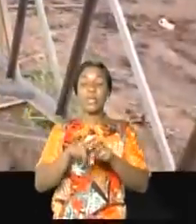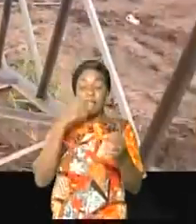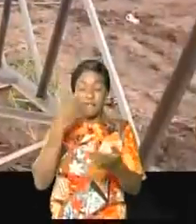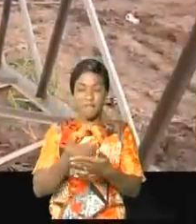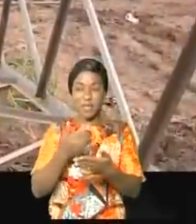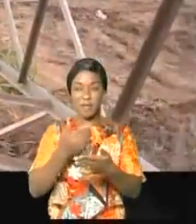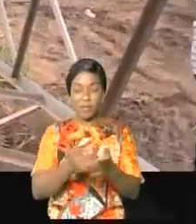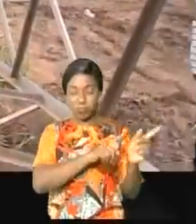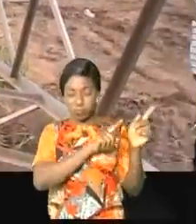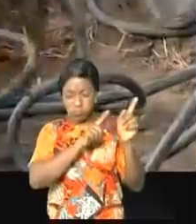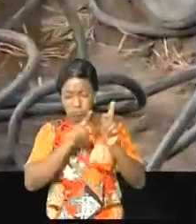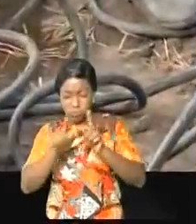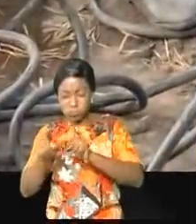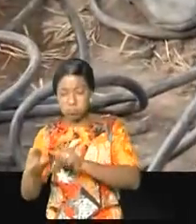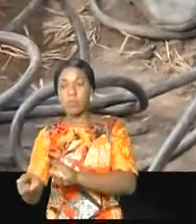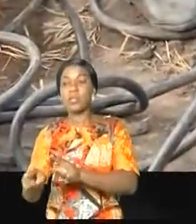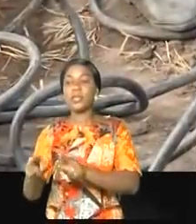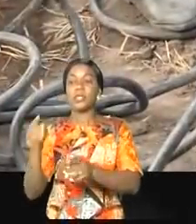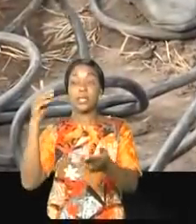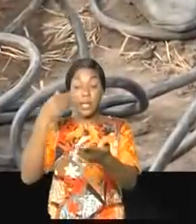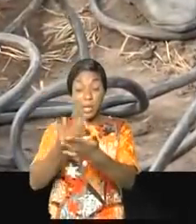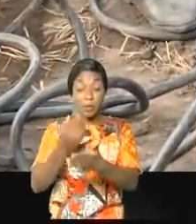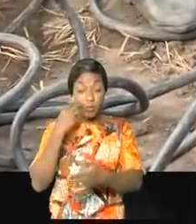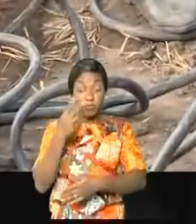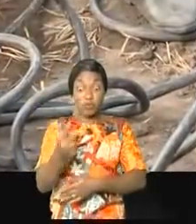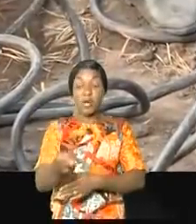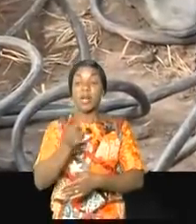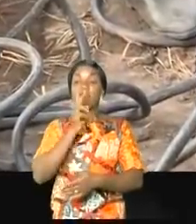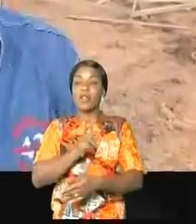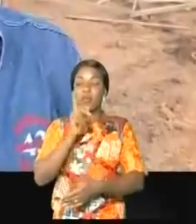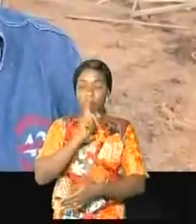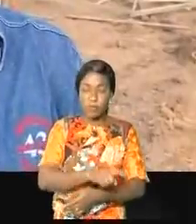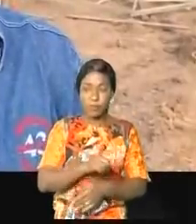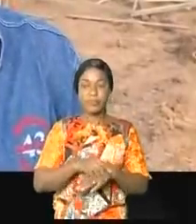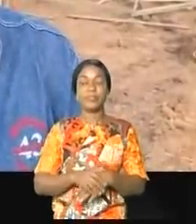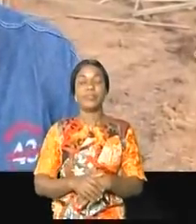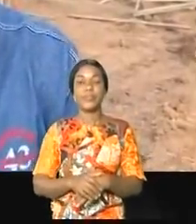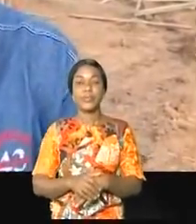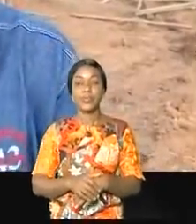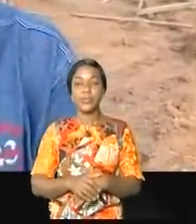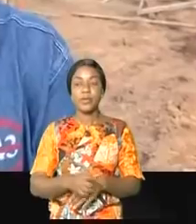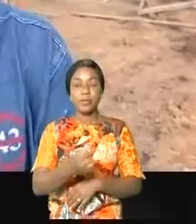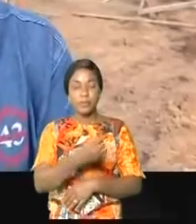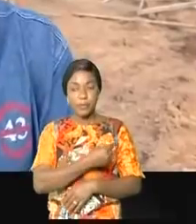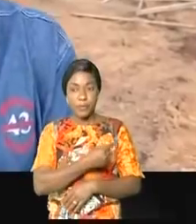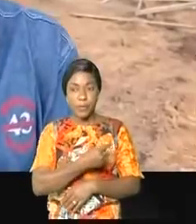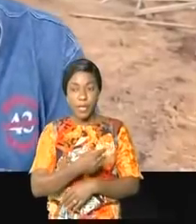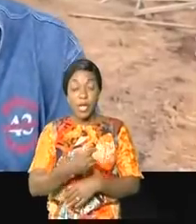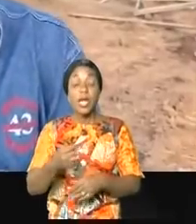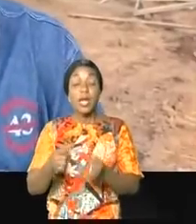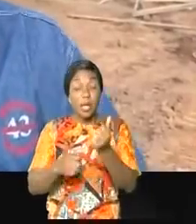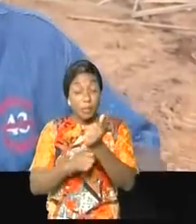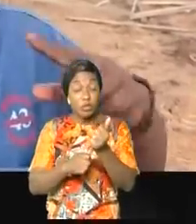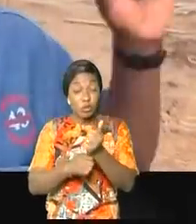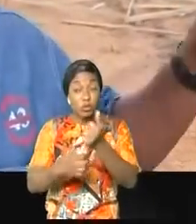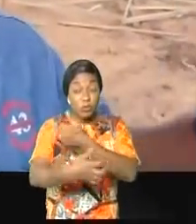et la présence de la délégation de la direction générale sur les lieux rassure. Il s'est fait que ce que les incivis ont posé